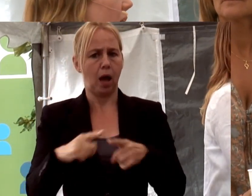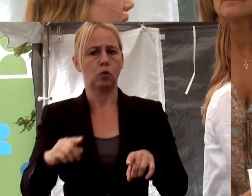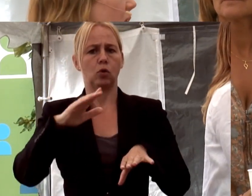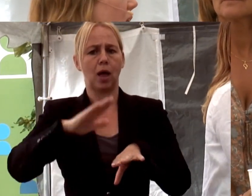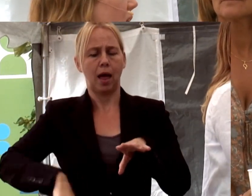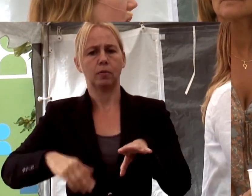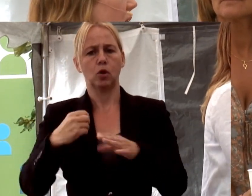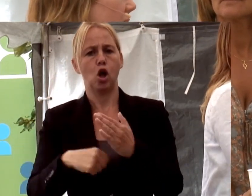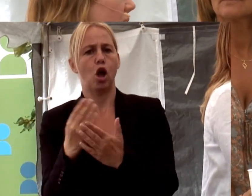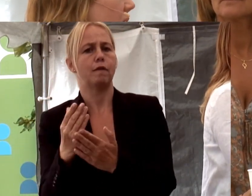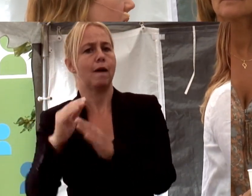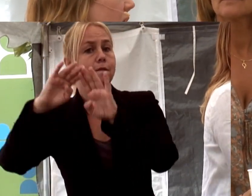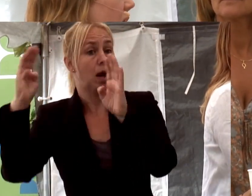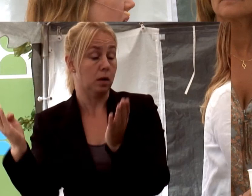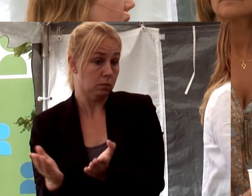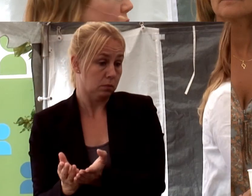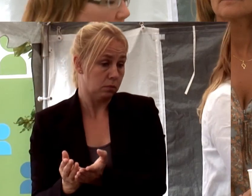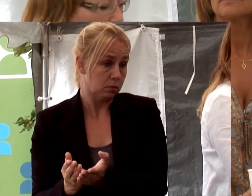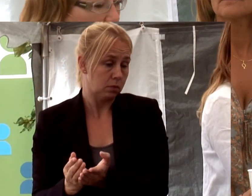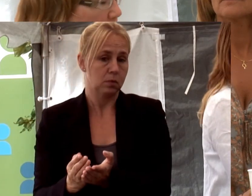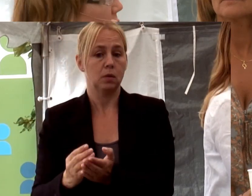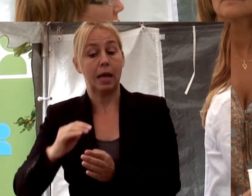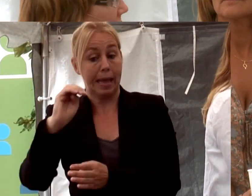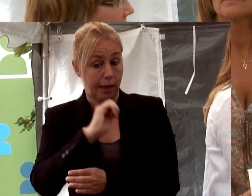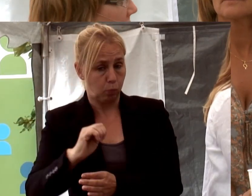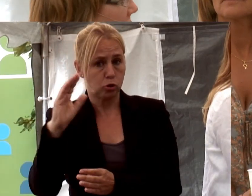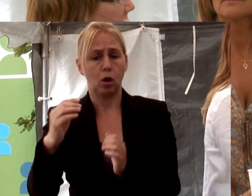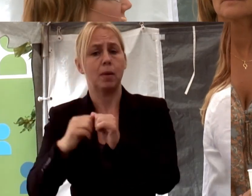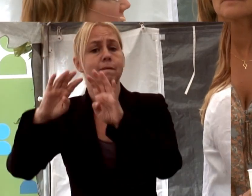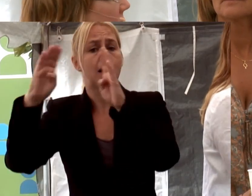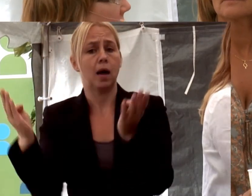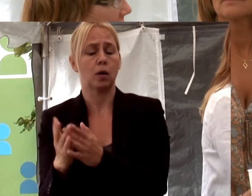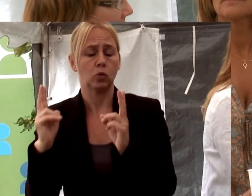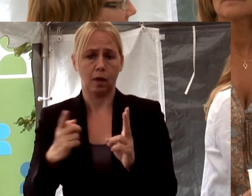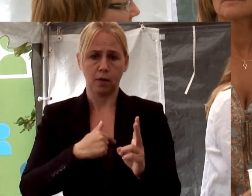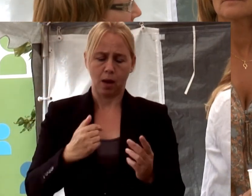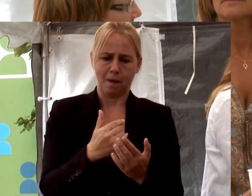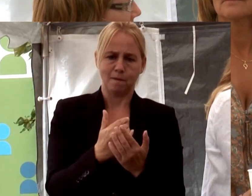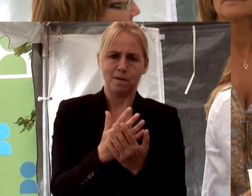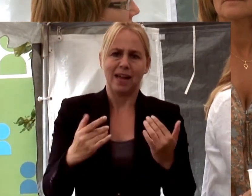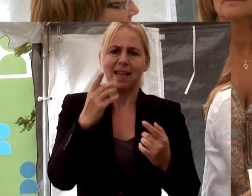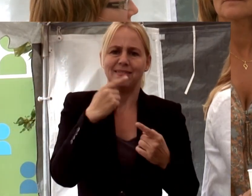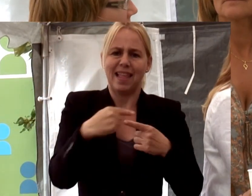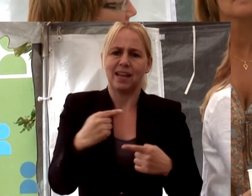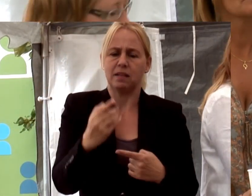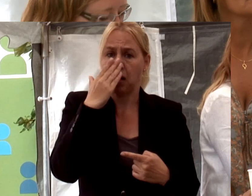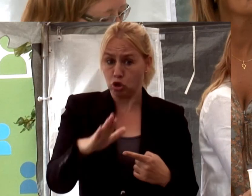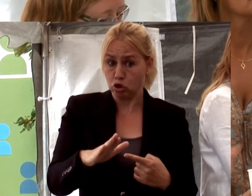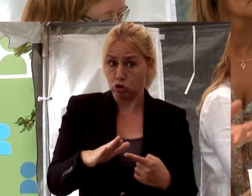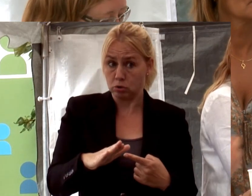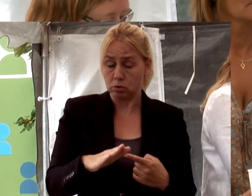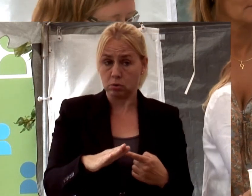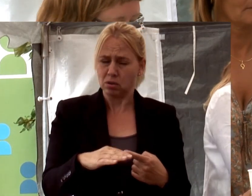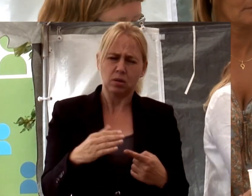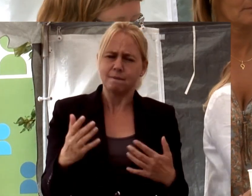övriga världen. Från övriga Europa, men också från övriga världen. Genom att vi har mer negativa attityder. Vi